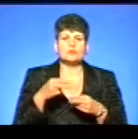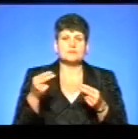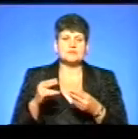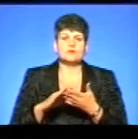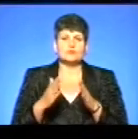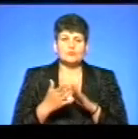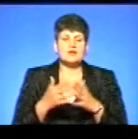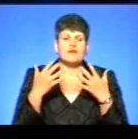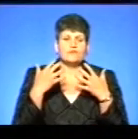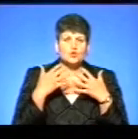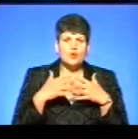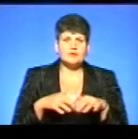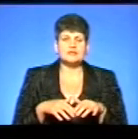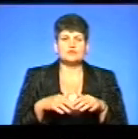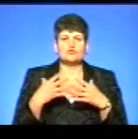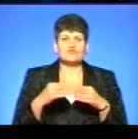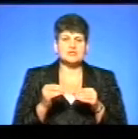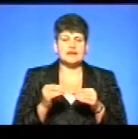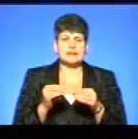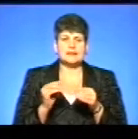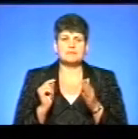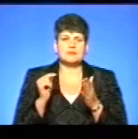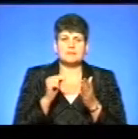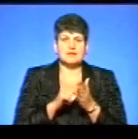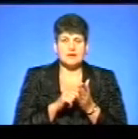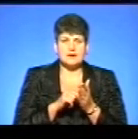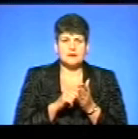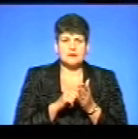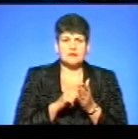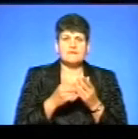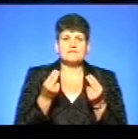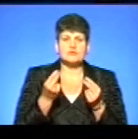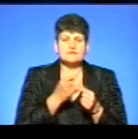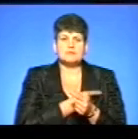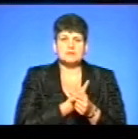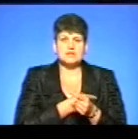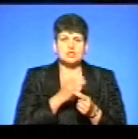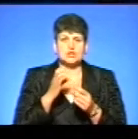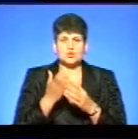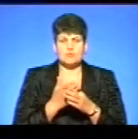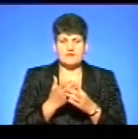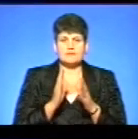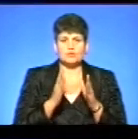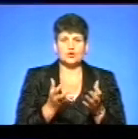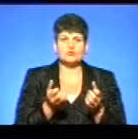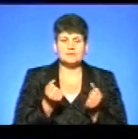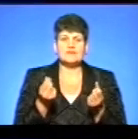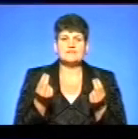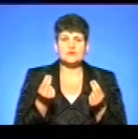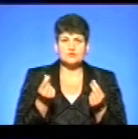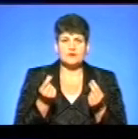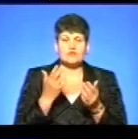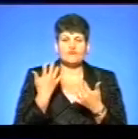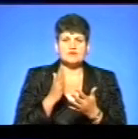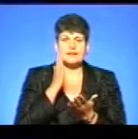договід, він автоматично вже не підпадає під якраз фінансування медичної суберції. Він буде отримувати фінансування вже